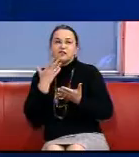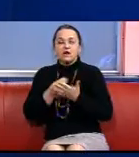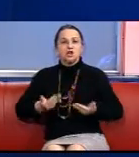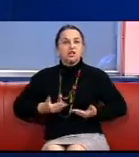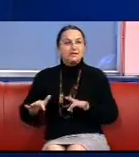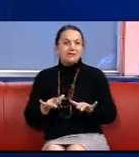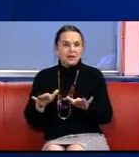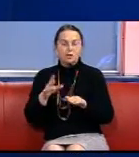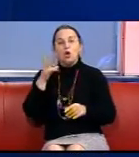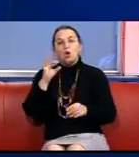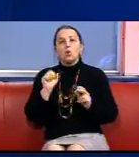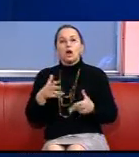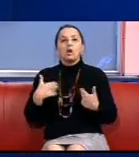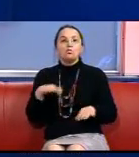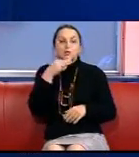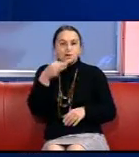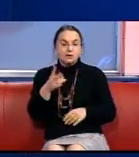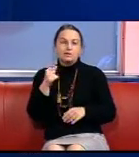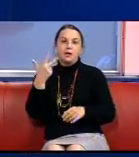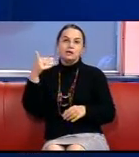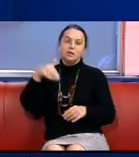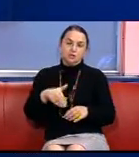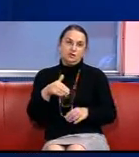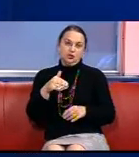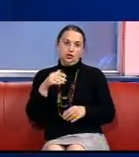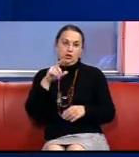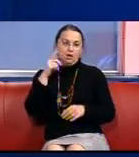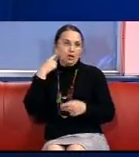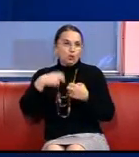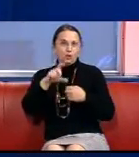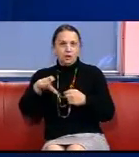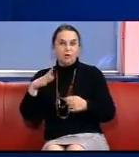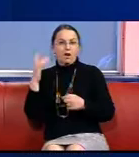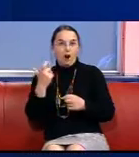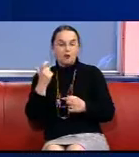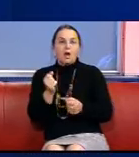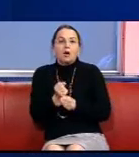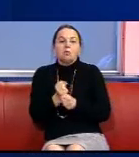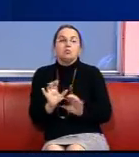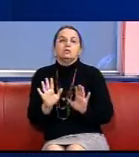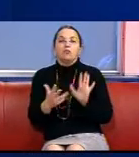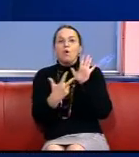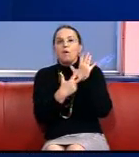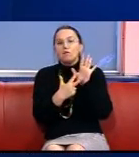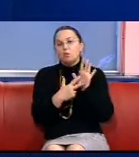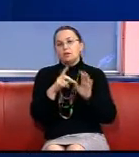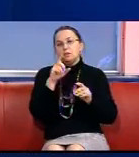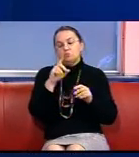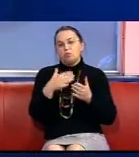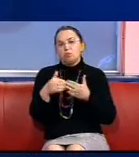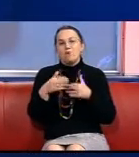Але, як я вже сказала, на 3 тисячі неслышащих людей в городі Харкові Работає всього 8 професіональних